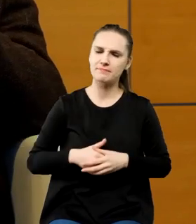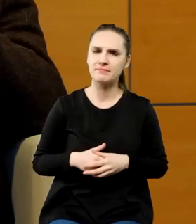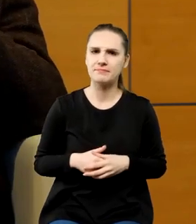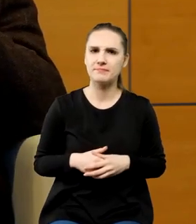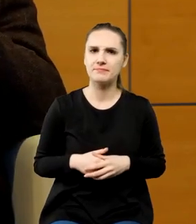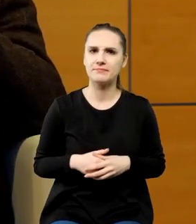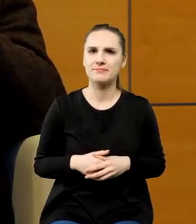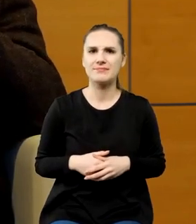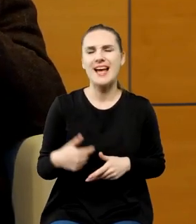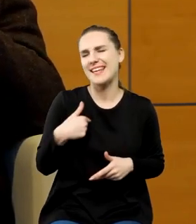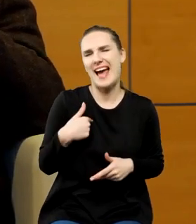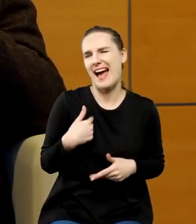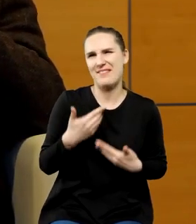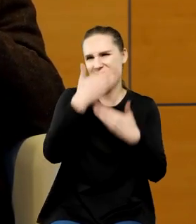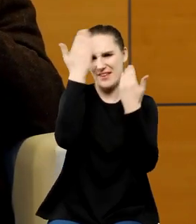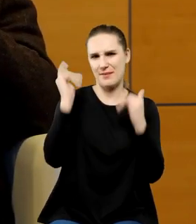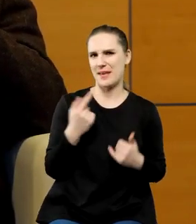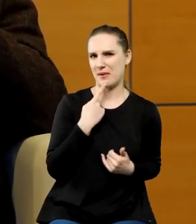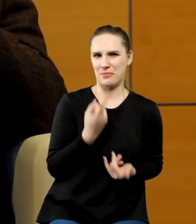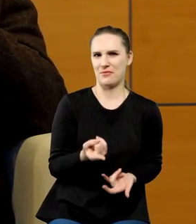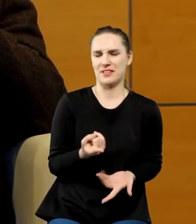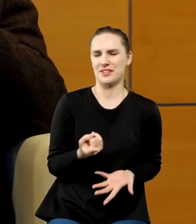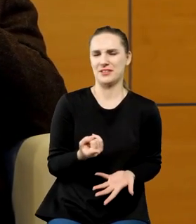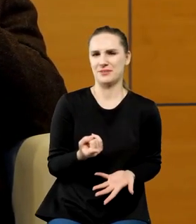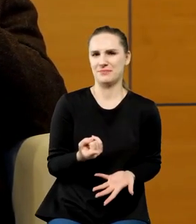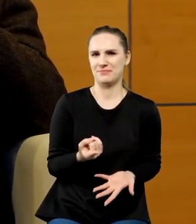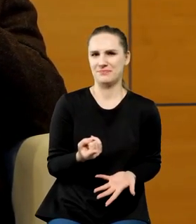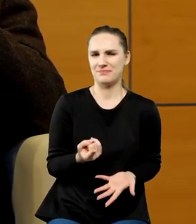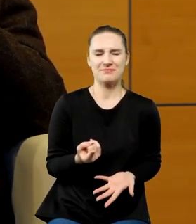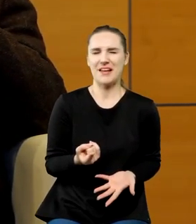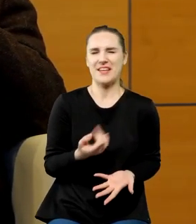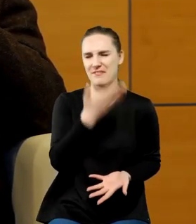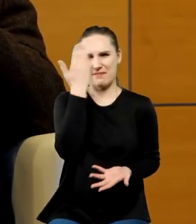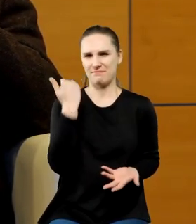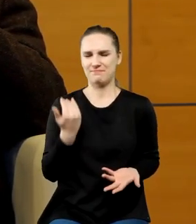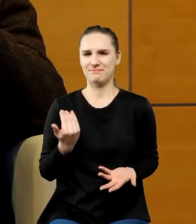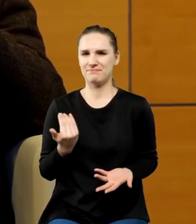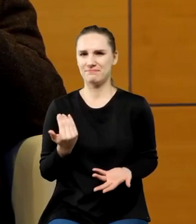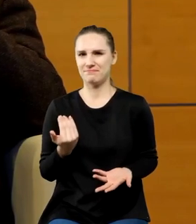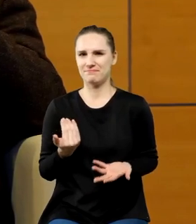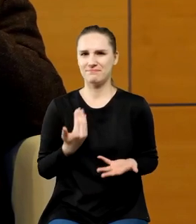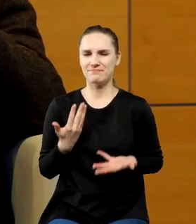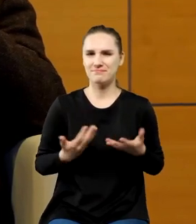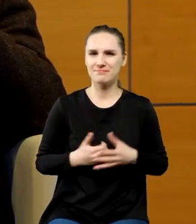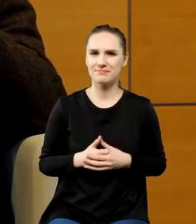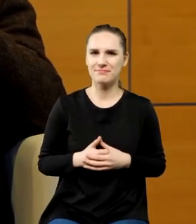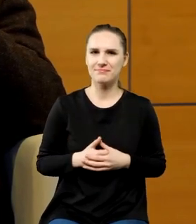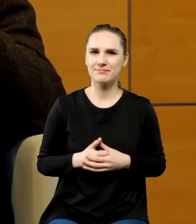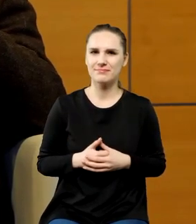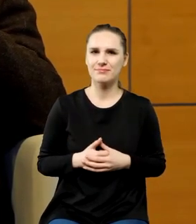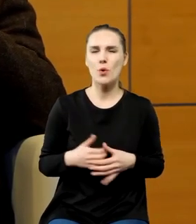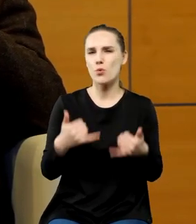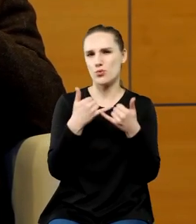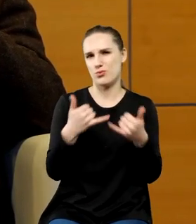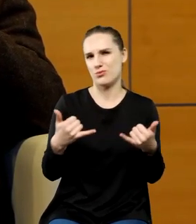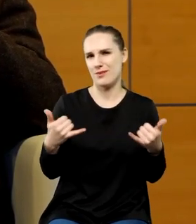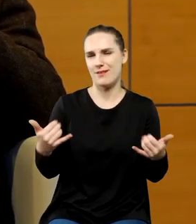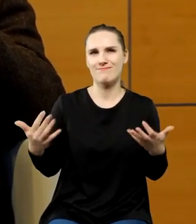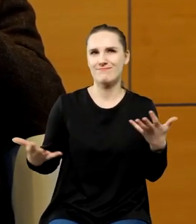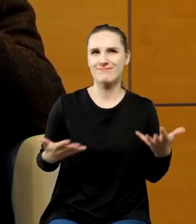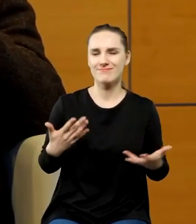ja nie umiem tego powiedzieć nie umiem tego powiedzieć bo ja myślę że to jest bardzo różnorodne znaczy z jednej strony